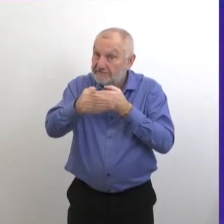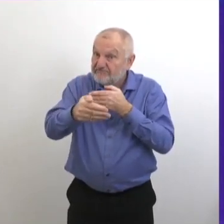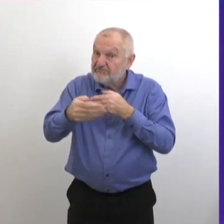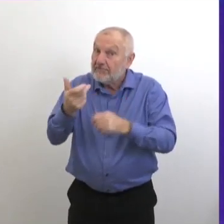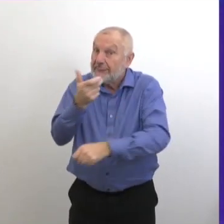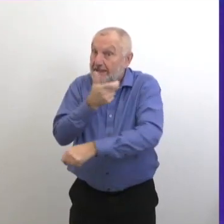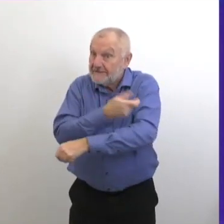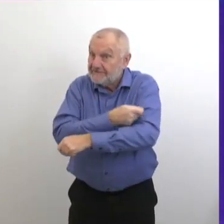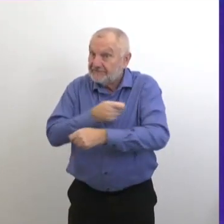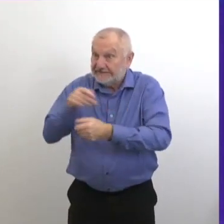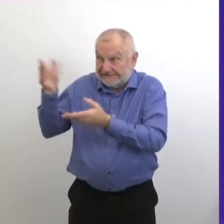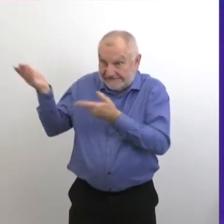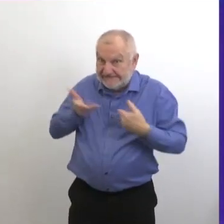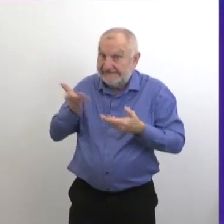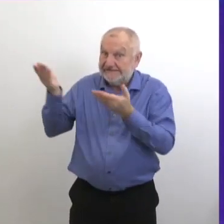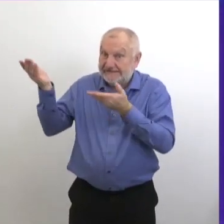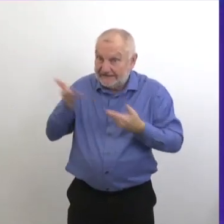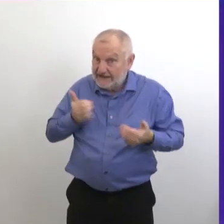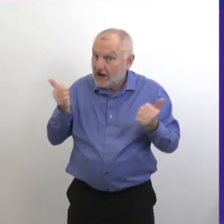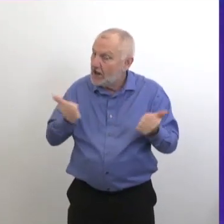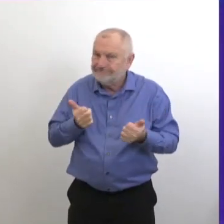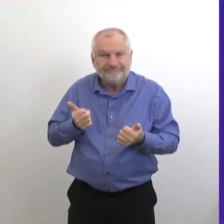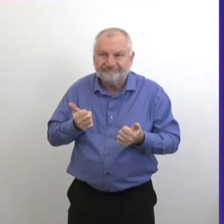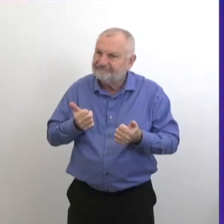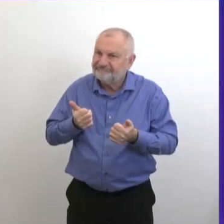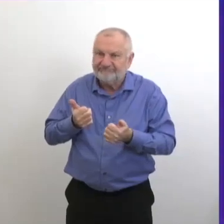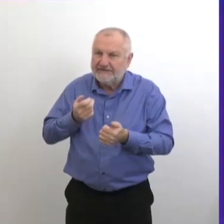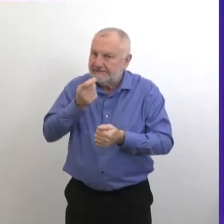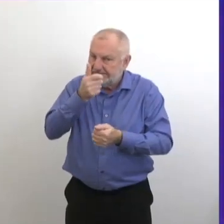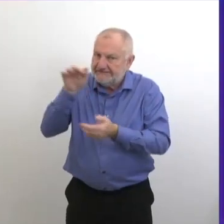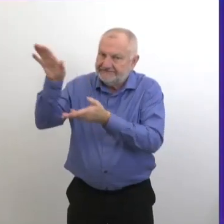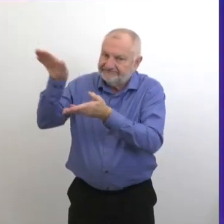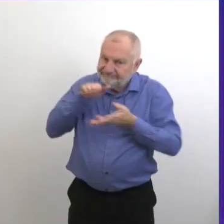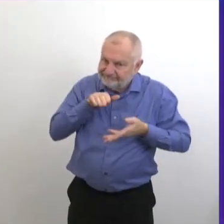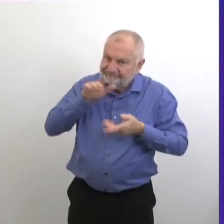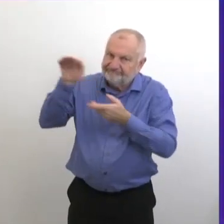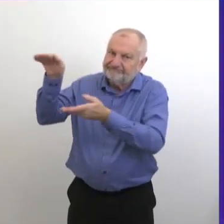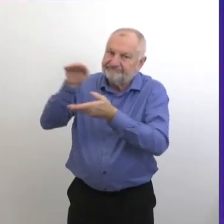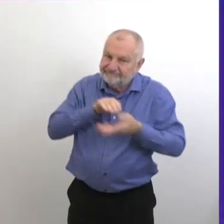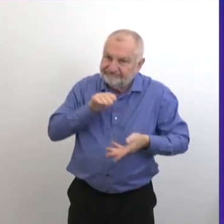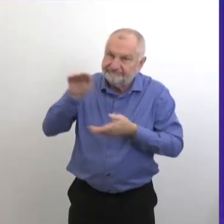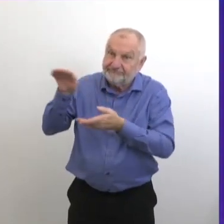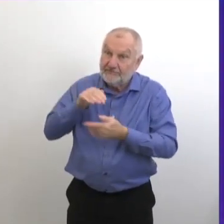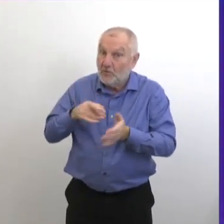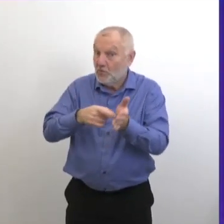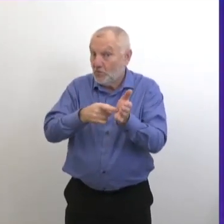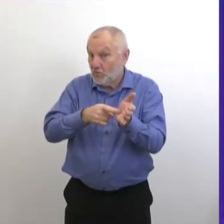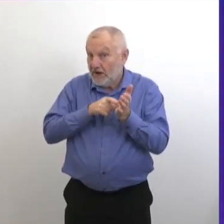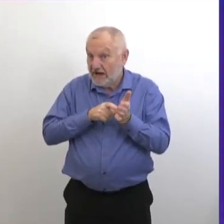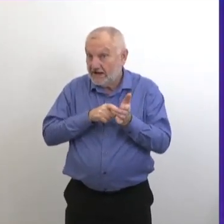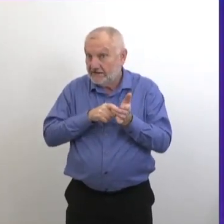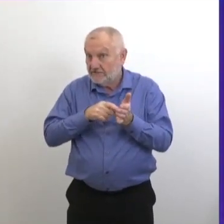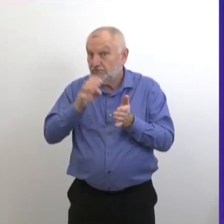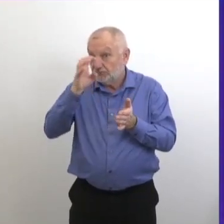on s'attend à avoir de très petites quantités de ce vaccin. Donc, il va y avoir des critères très stricts qu'il faudra respecter.